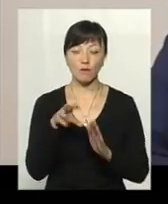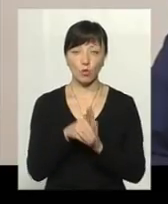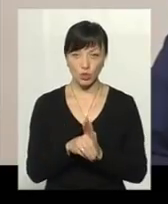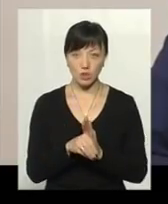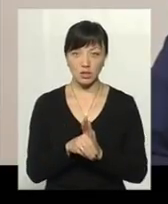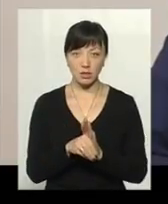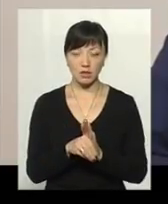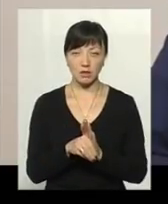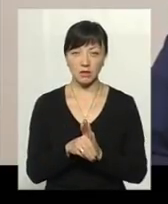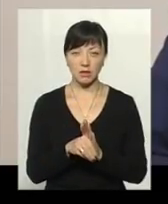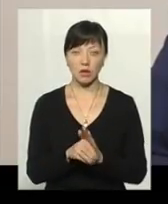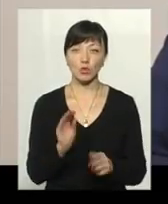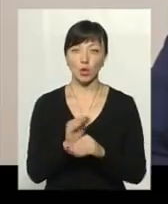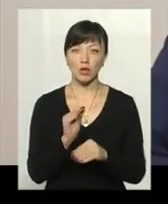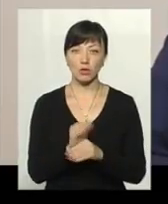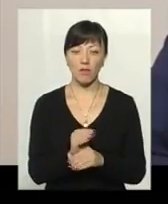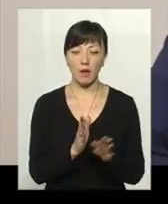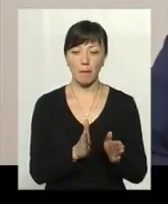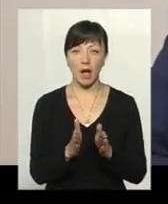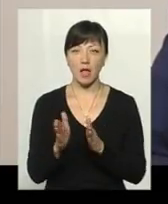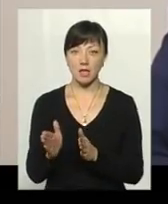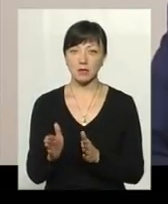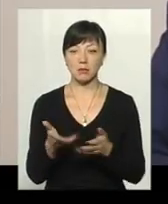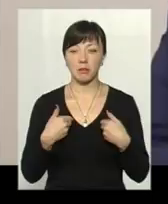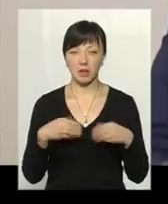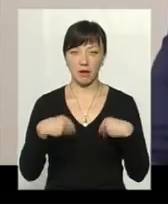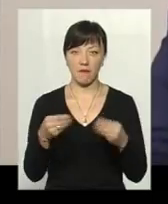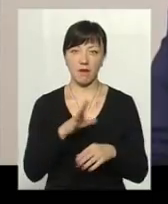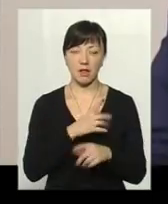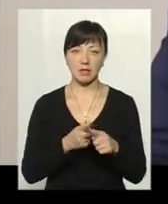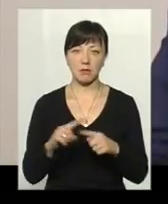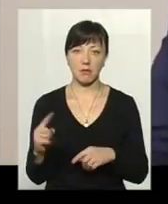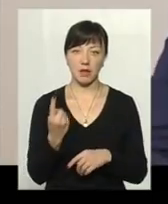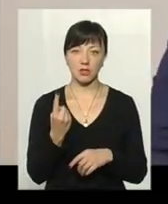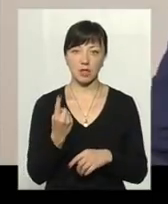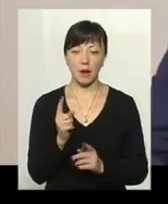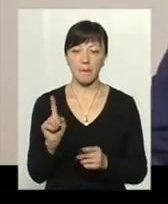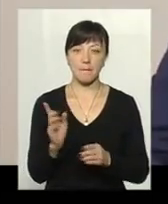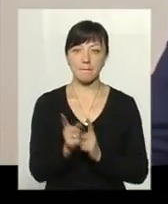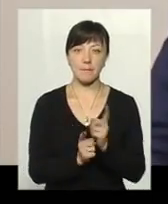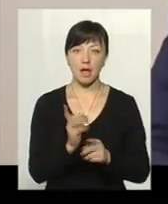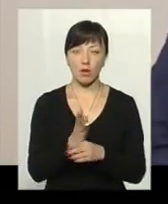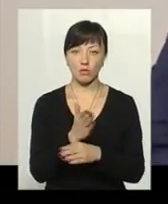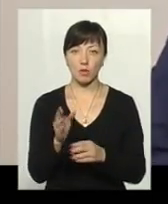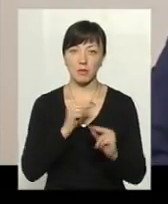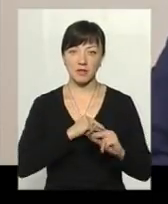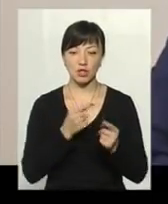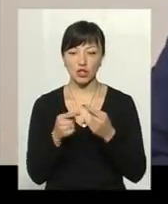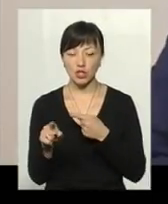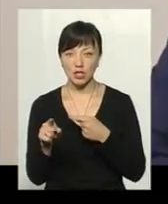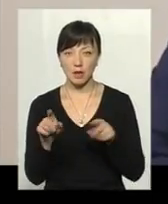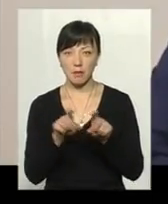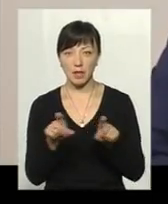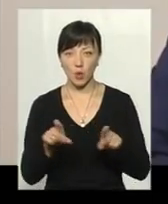числі, включаючи додаткові механізми, які ми давали. Це перше, перерозподіл працівників з інших структурних